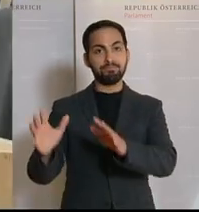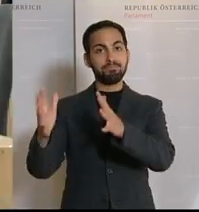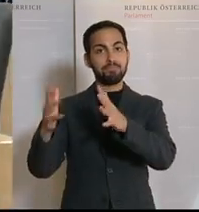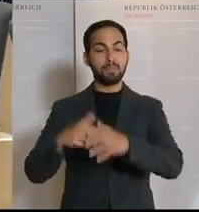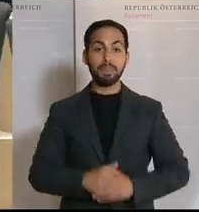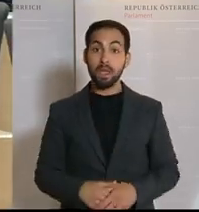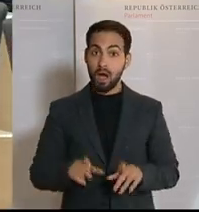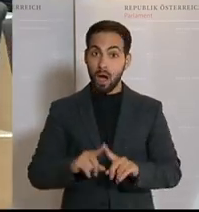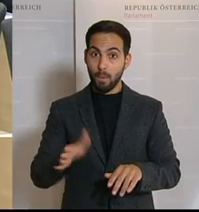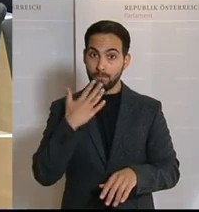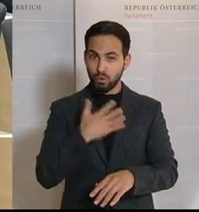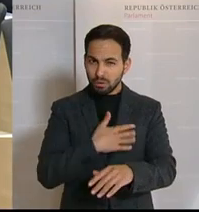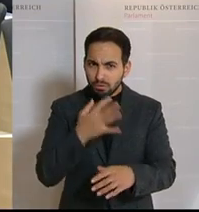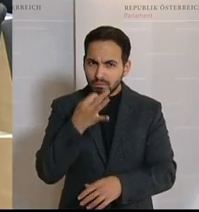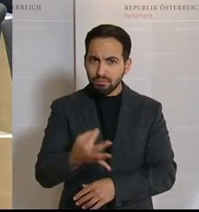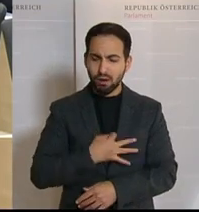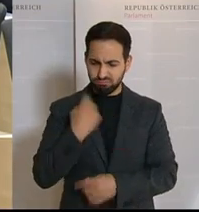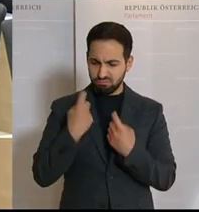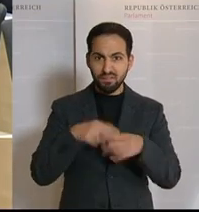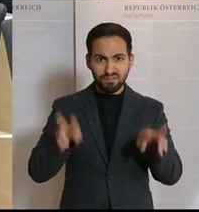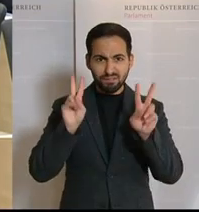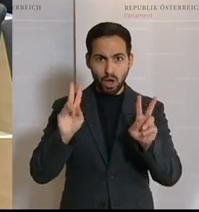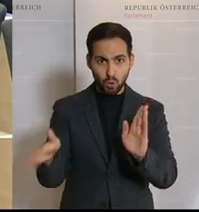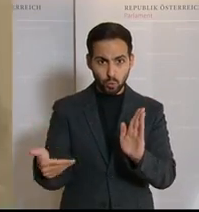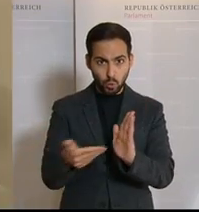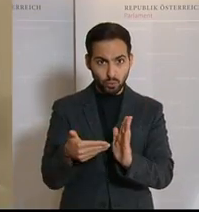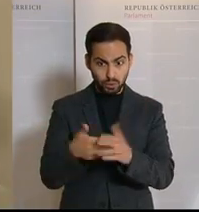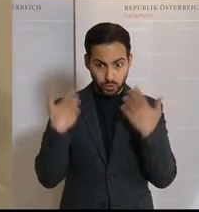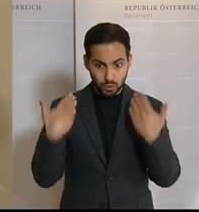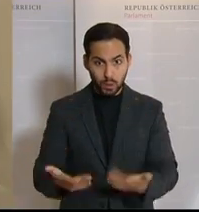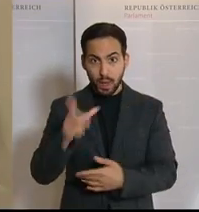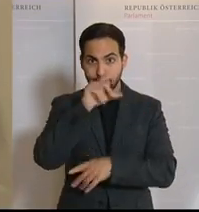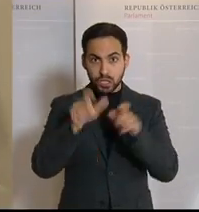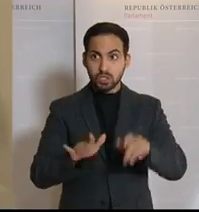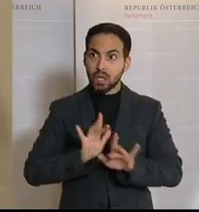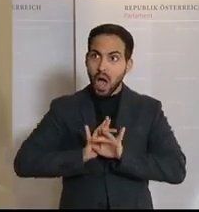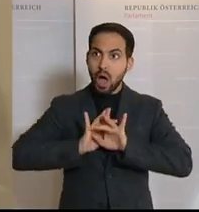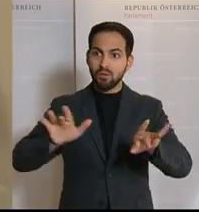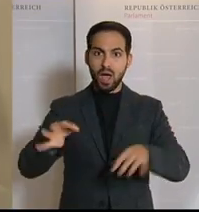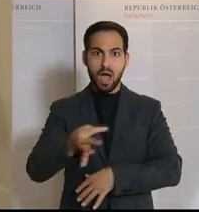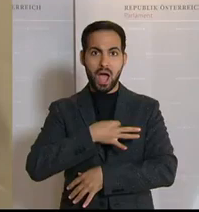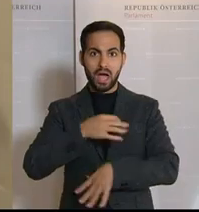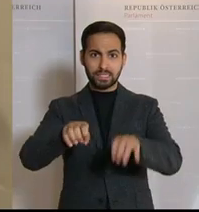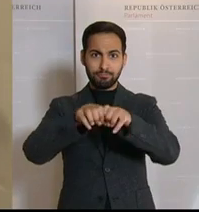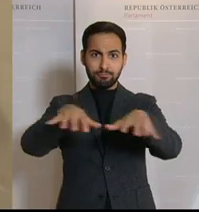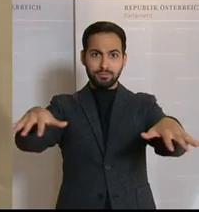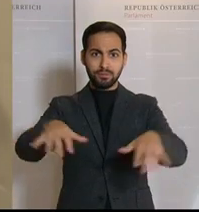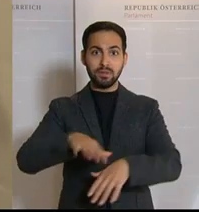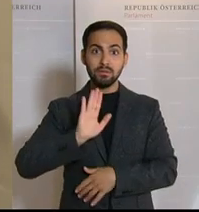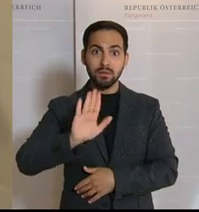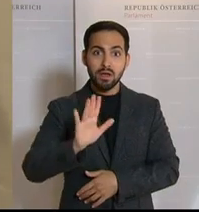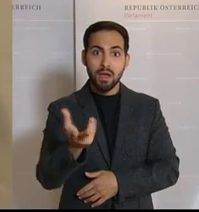Ganz grundsätzlich möchte ich schon auch die Frage hier stellen. Ist es wirklich notwendig, dass man Menschen Angst einjagen muss, dass die eigenen Eltern,